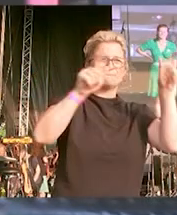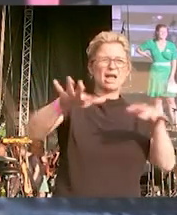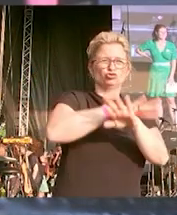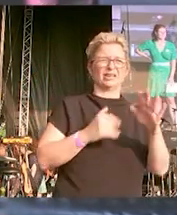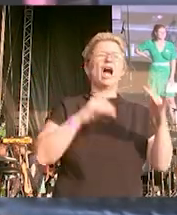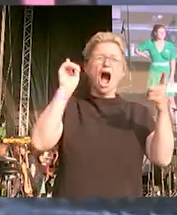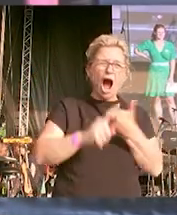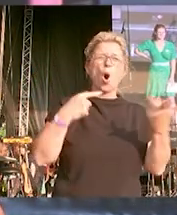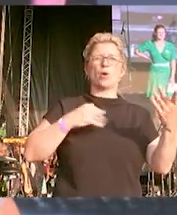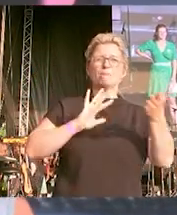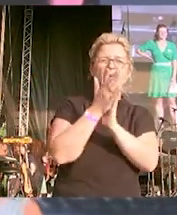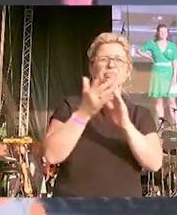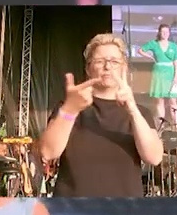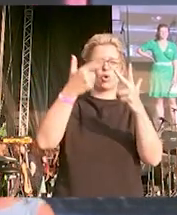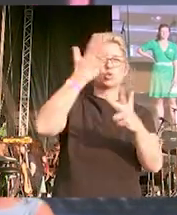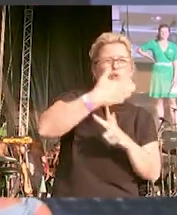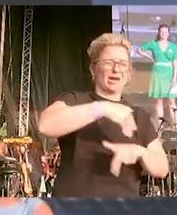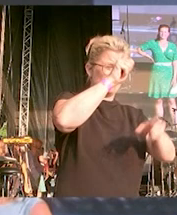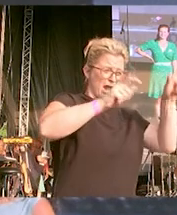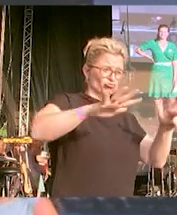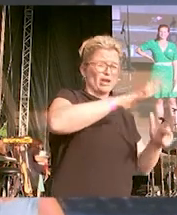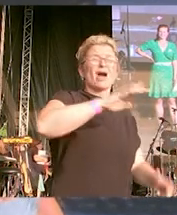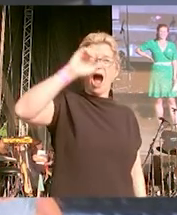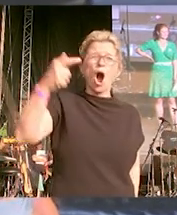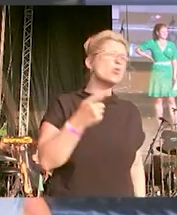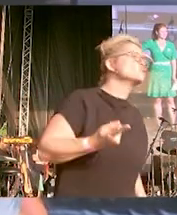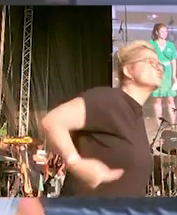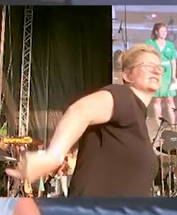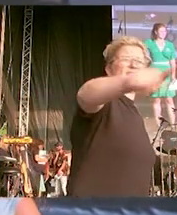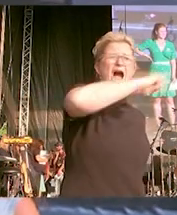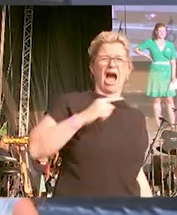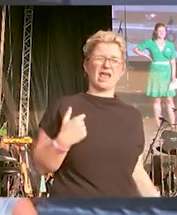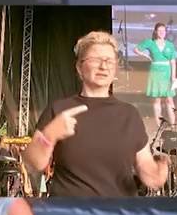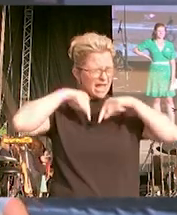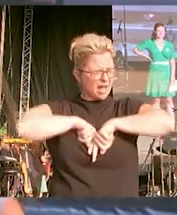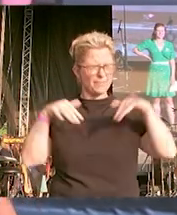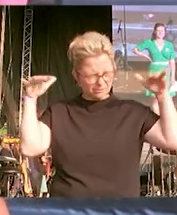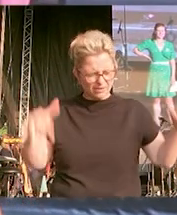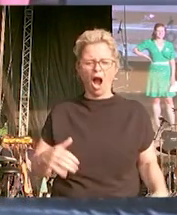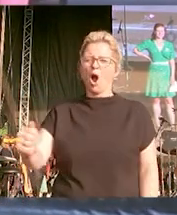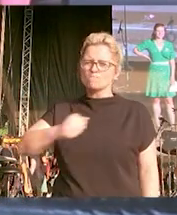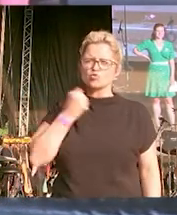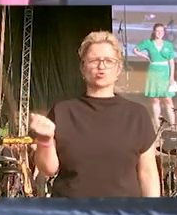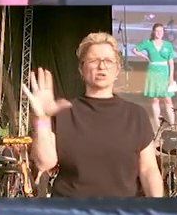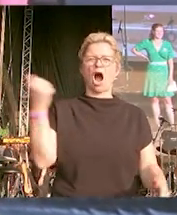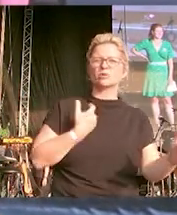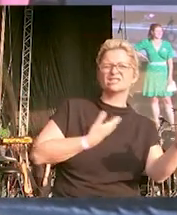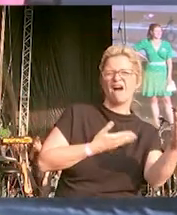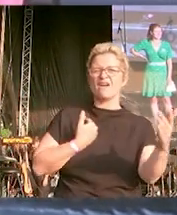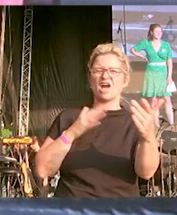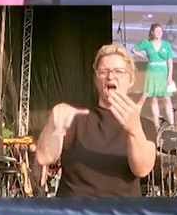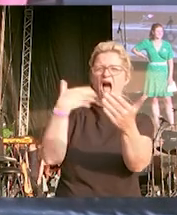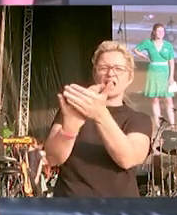in Brandenburg und Thüringen, aber auch vor allem uns allen, den Mut, den zweifelhaften Angeboten,